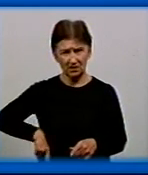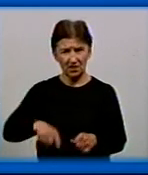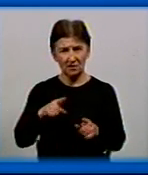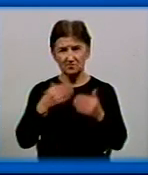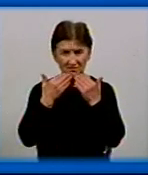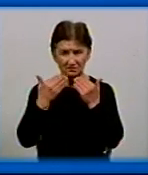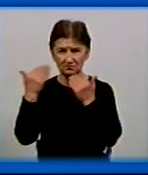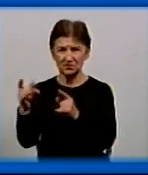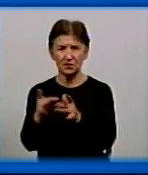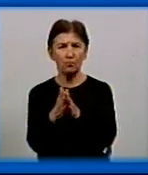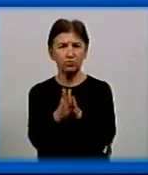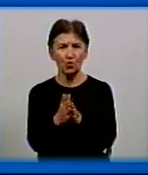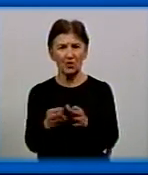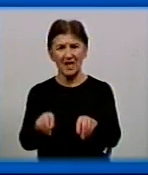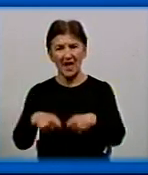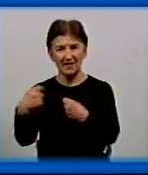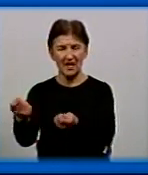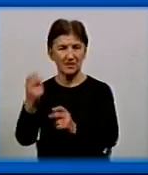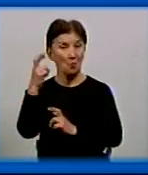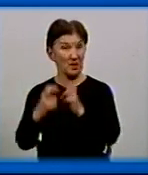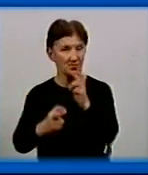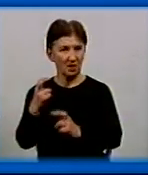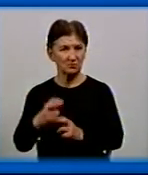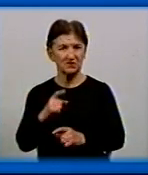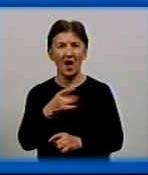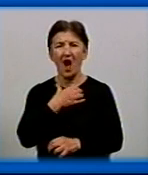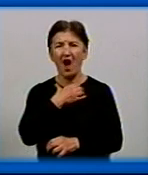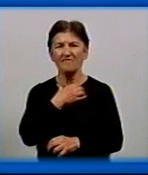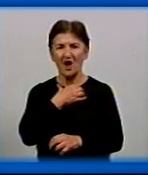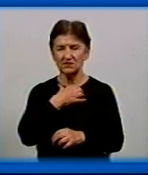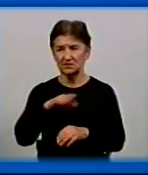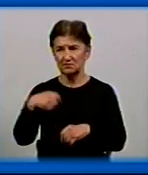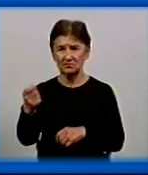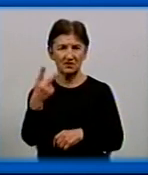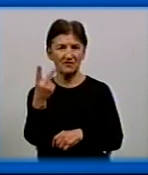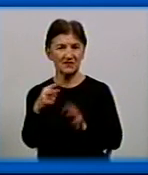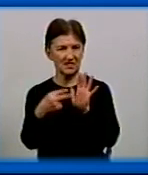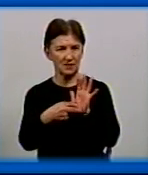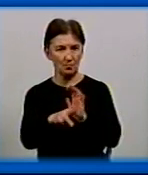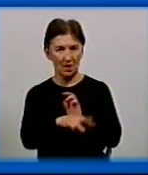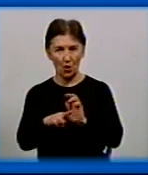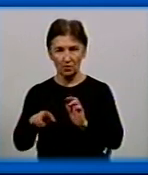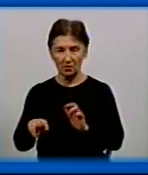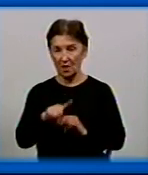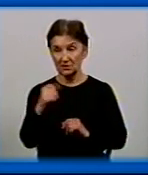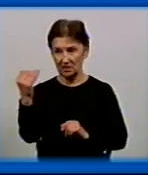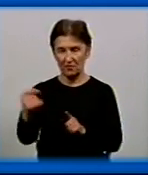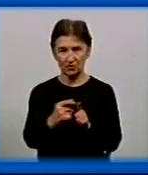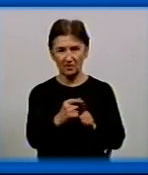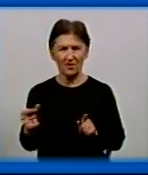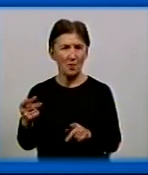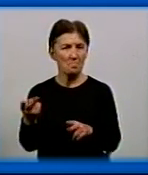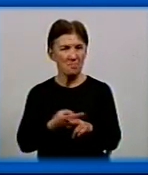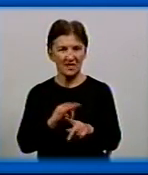до міської влади з проханням дати підприємству аванс за послугу теплопостачання у 27 мільйонів гривень. За його словами, без цих грошей